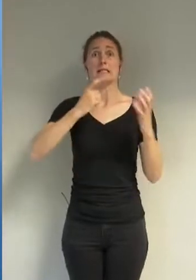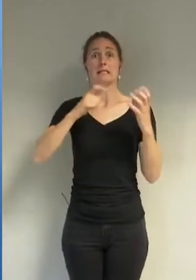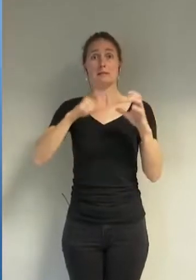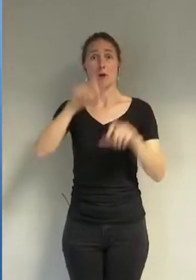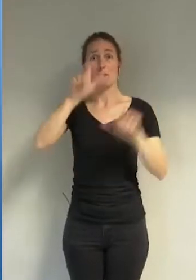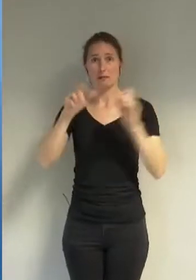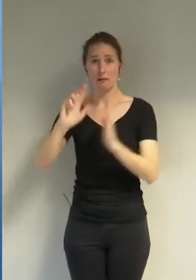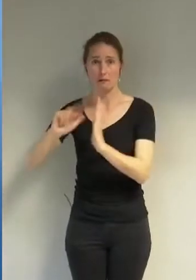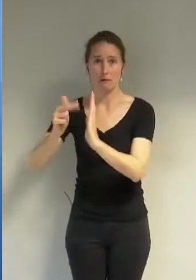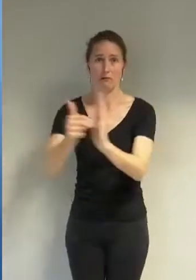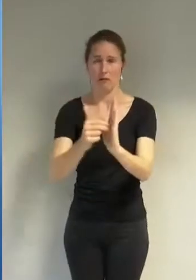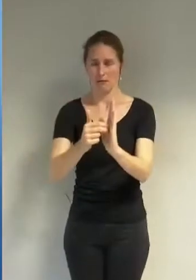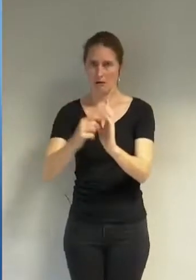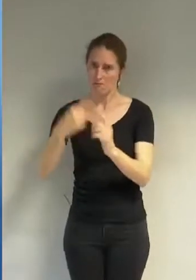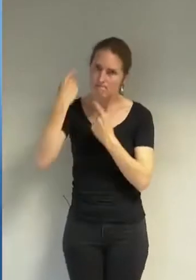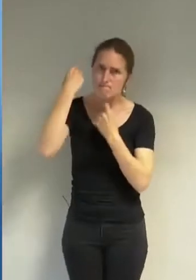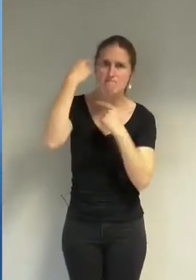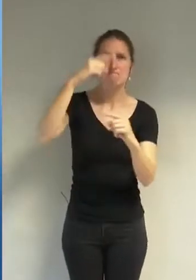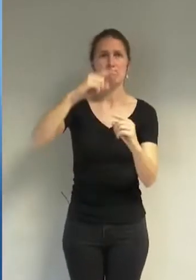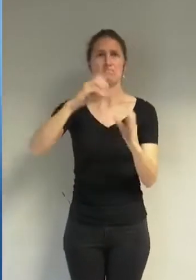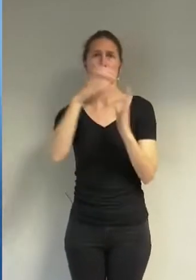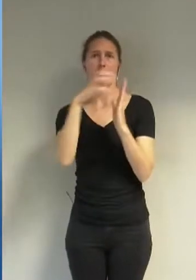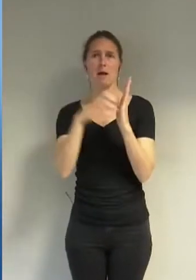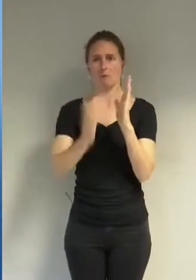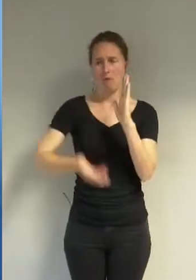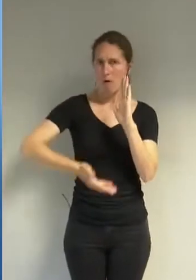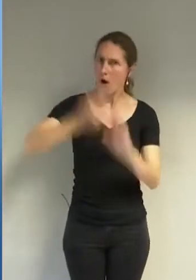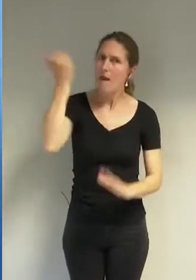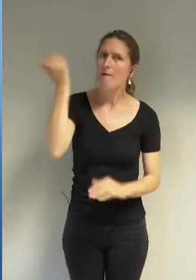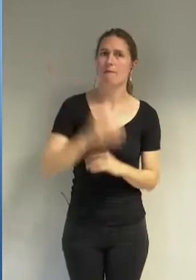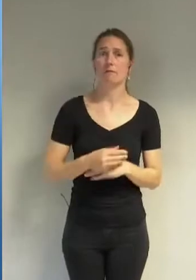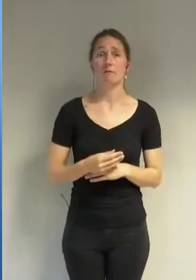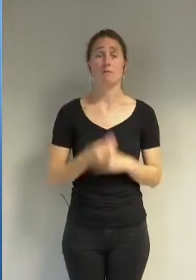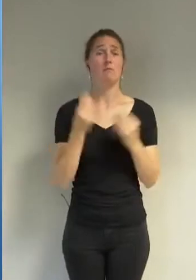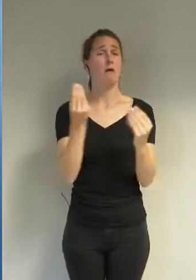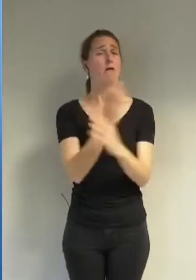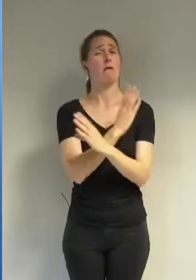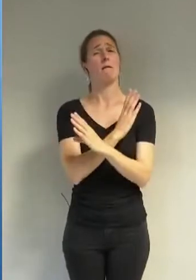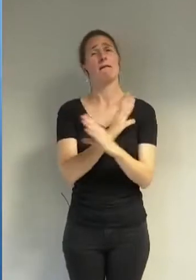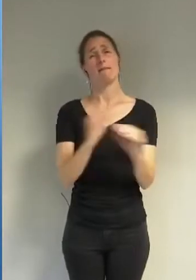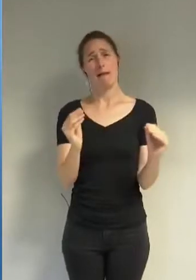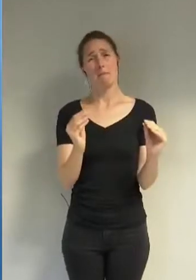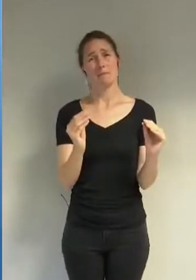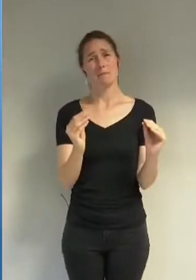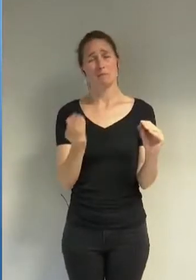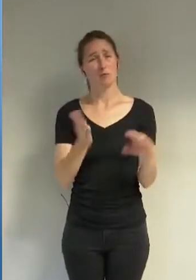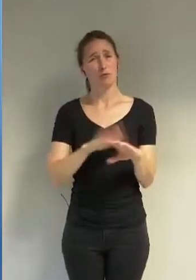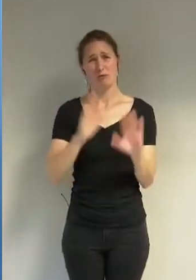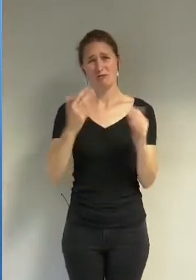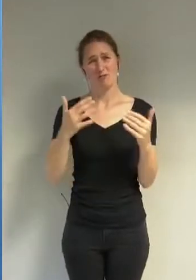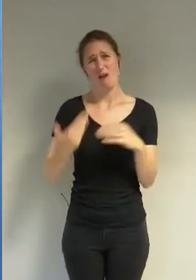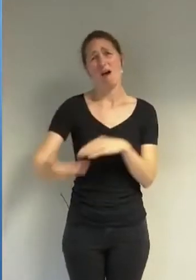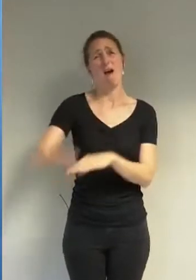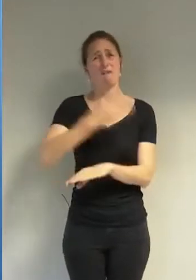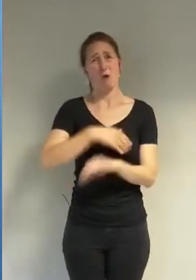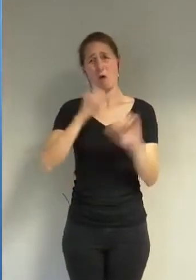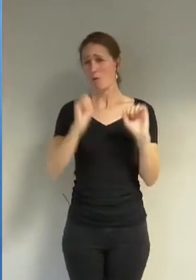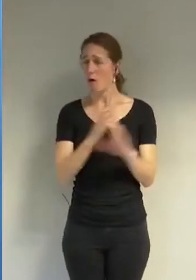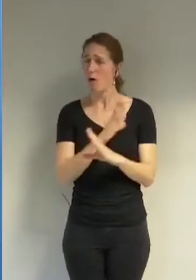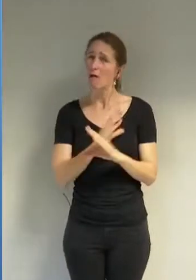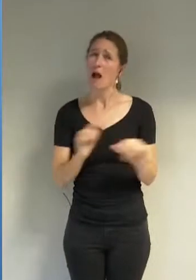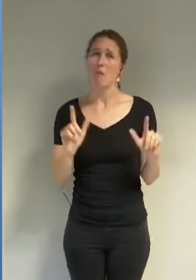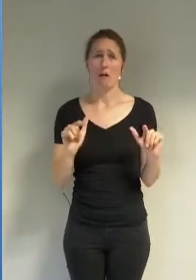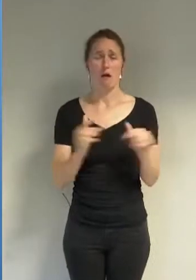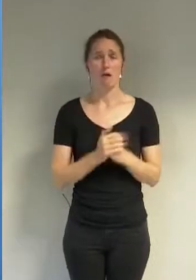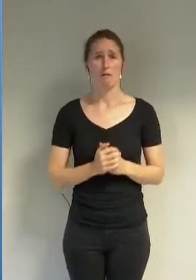afin de trouver l'apaisement que vous aurez pu le faire sans que cela dérange qui que ce soit. Cela